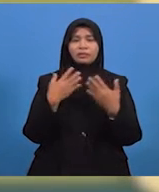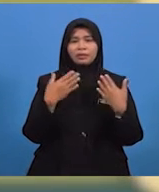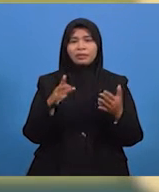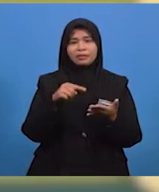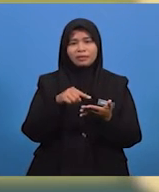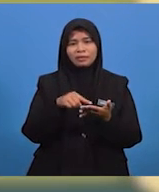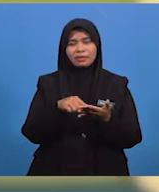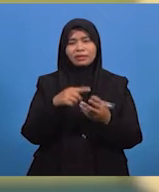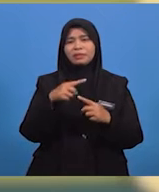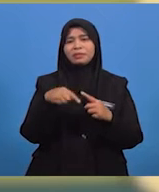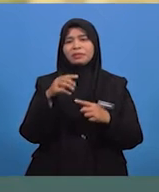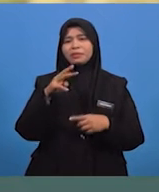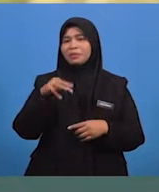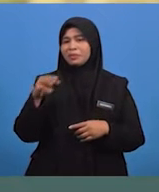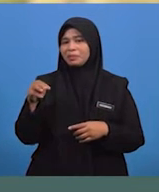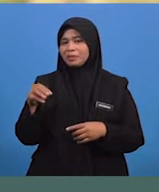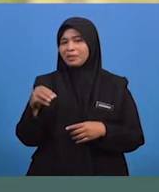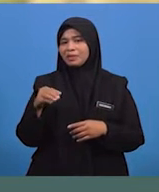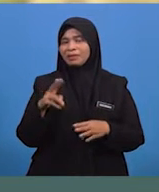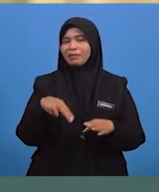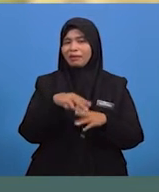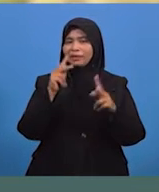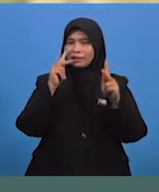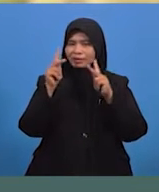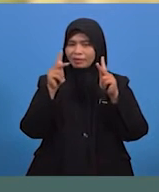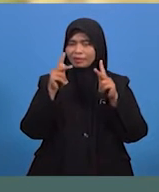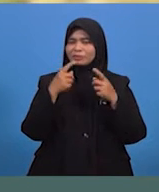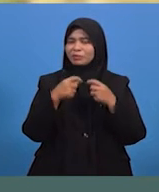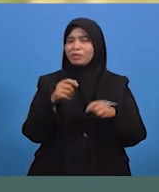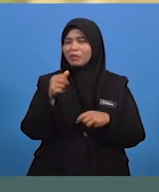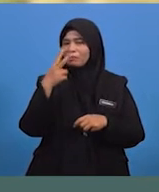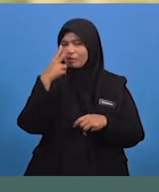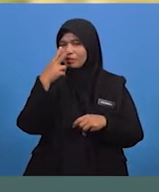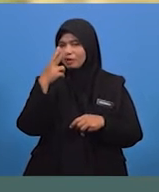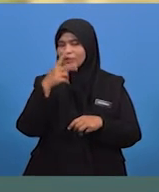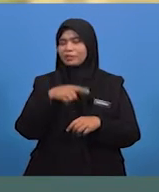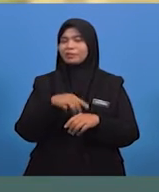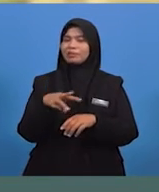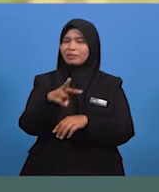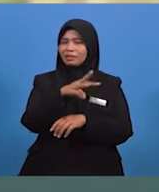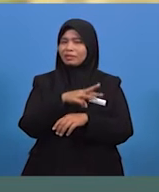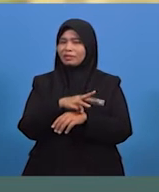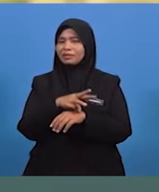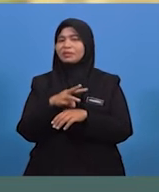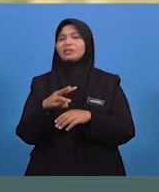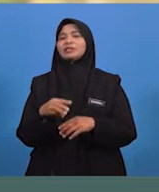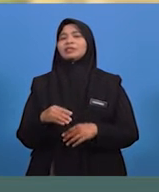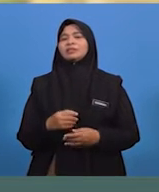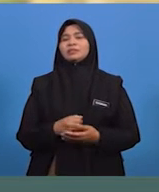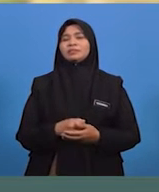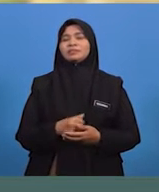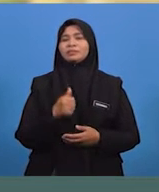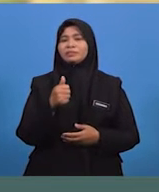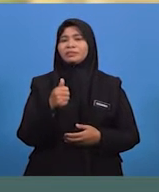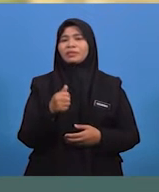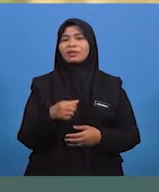bila murid-murid menaiki kereta bersama keluarga, cuba anda bagi perhatian kepada persekitaran anda. Geografi